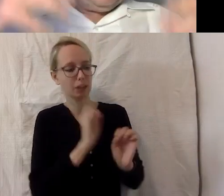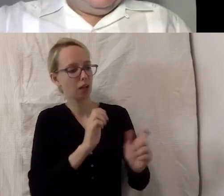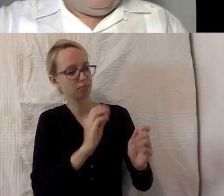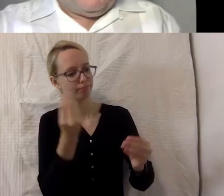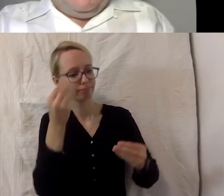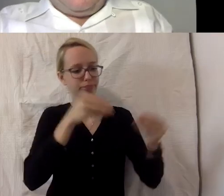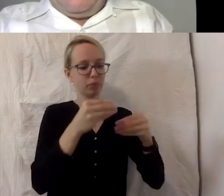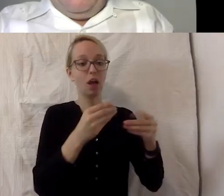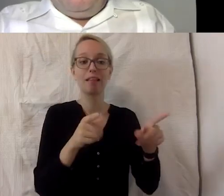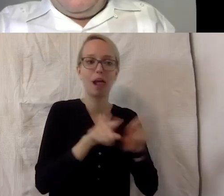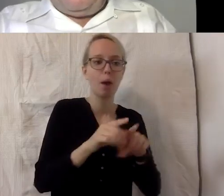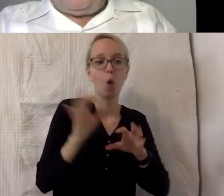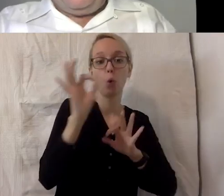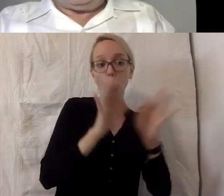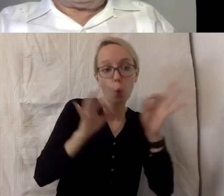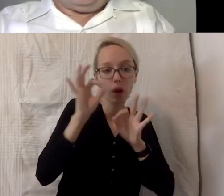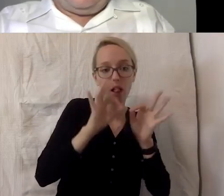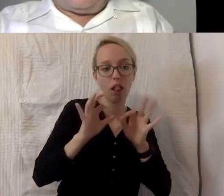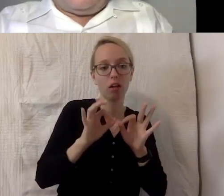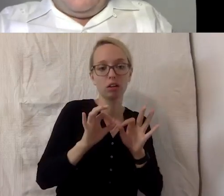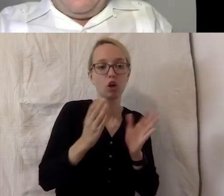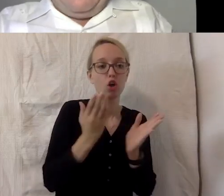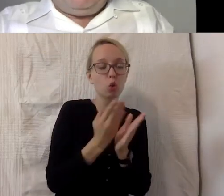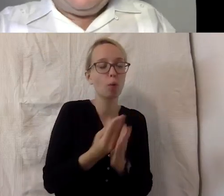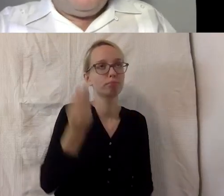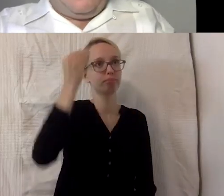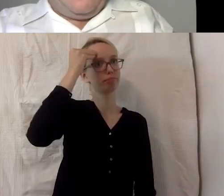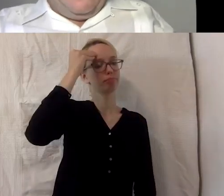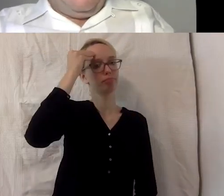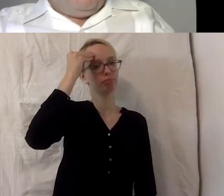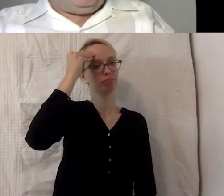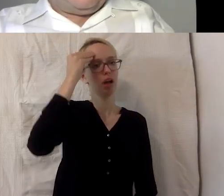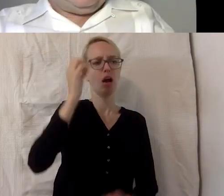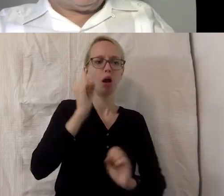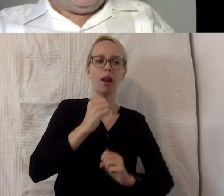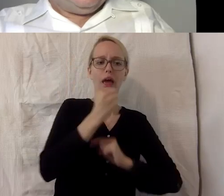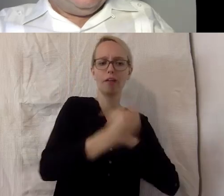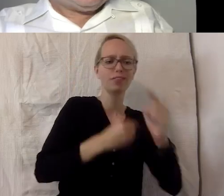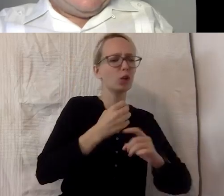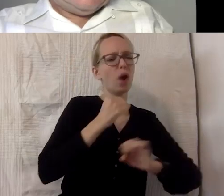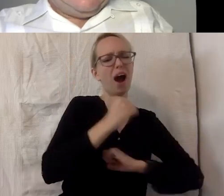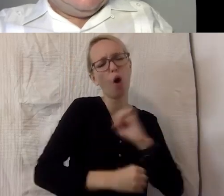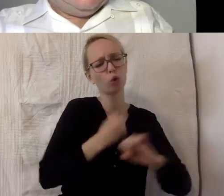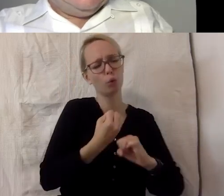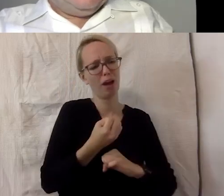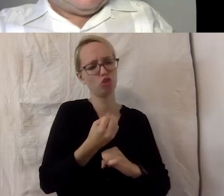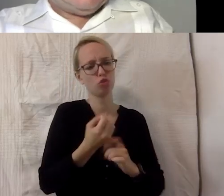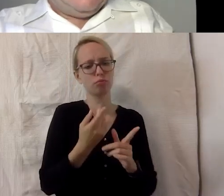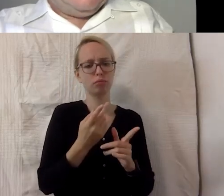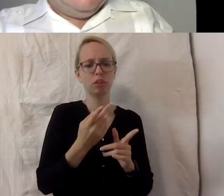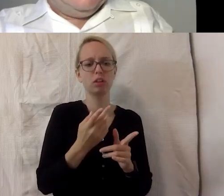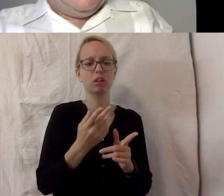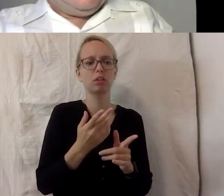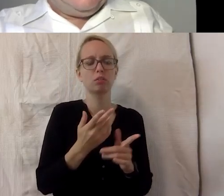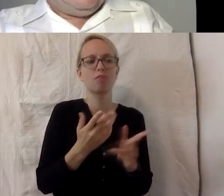Denken ist, eben wirklich vorhanden, das heißt, die ganzen Entwicklungen laufen wirklich schon sehr, sehr, sehr,